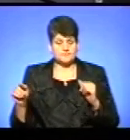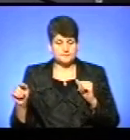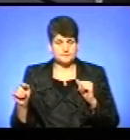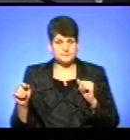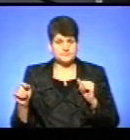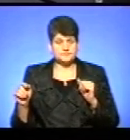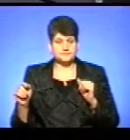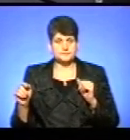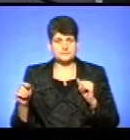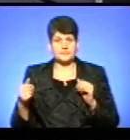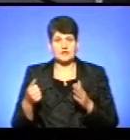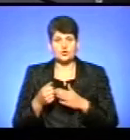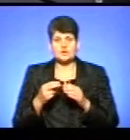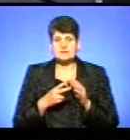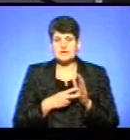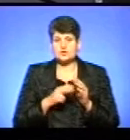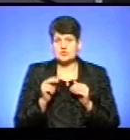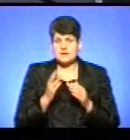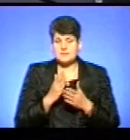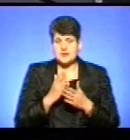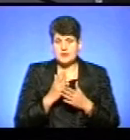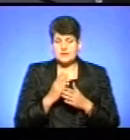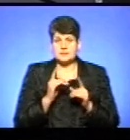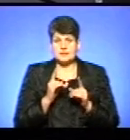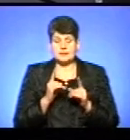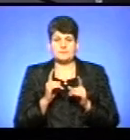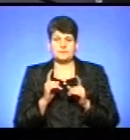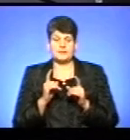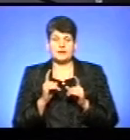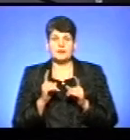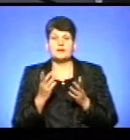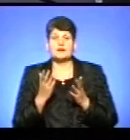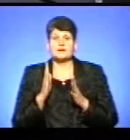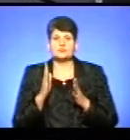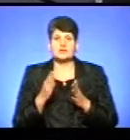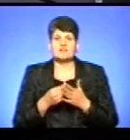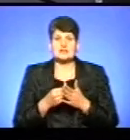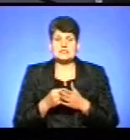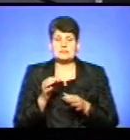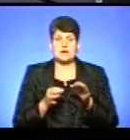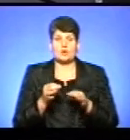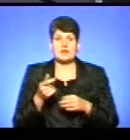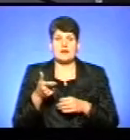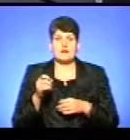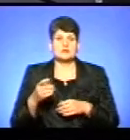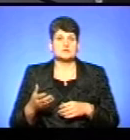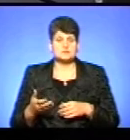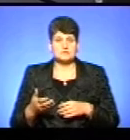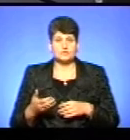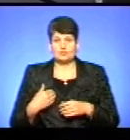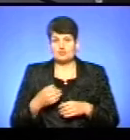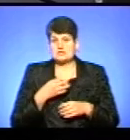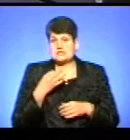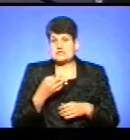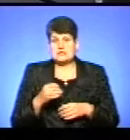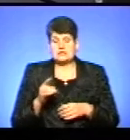до 17-го числа маємо в тільки відомості цього місяця, яка вартість буде природнього газу. Тому сказати,